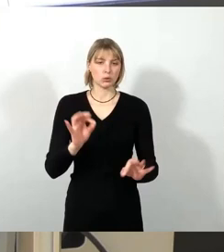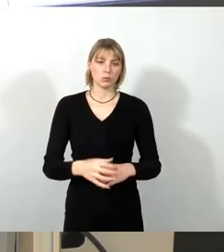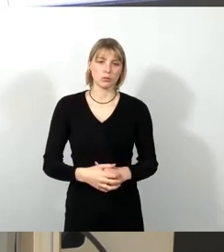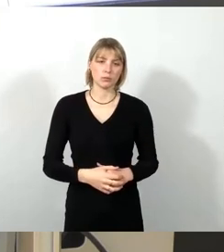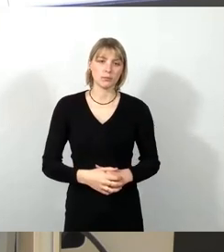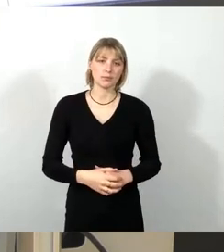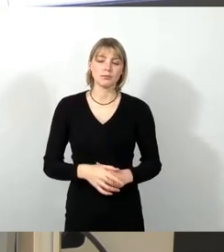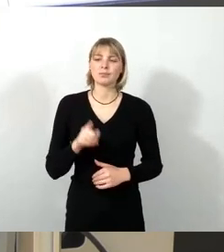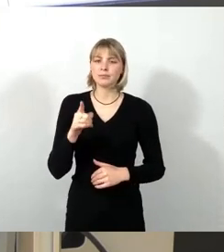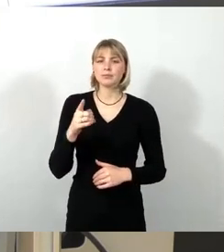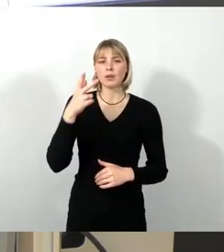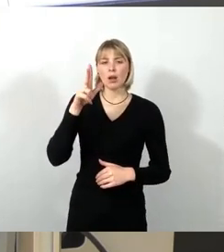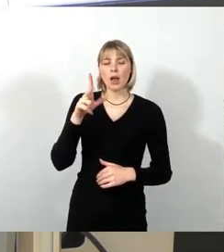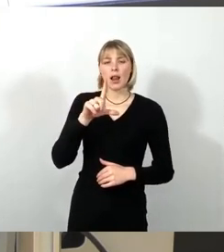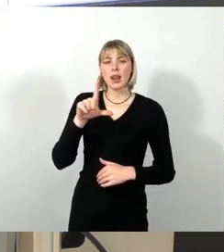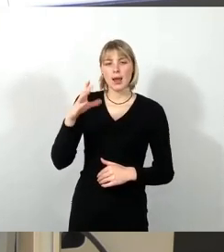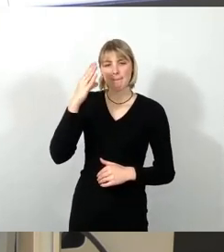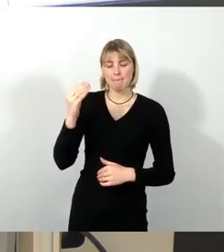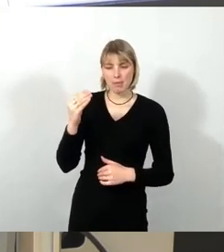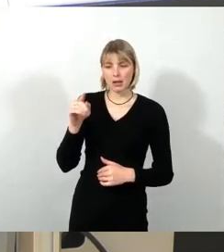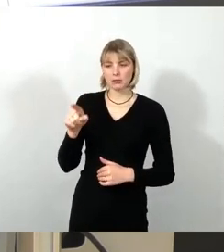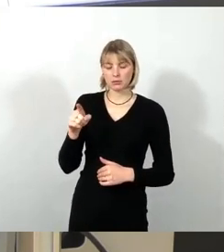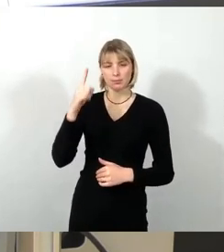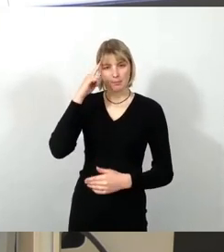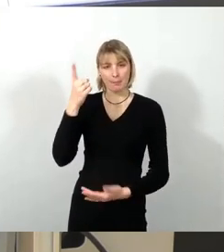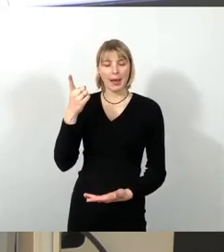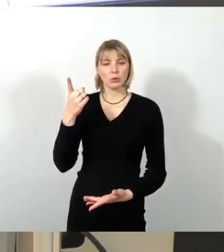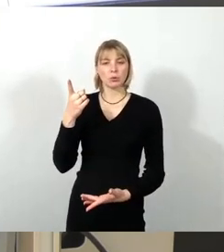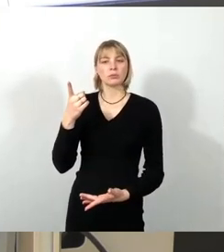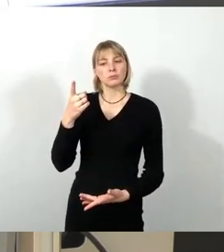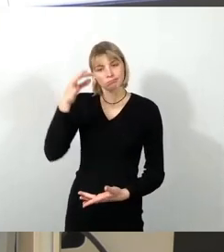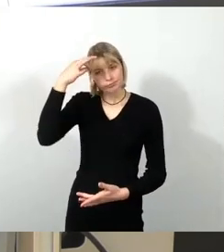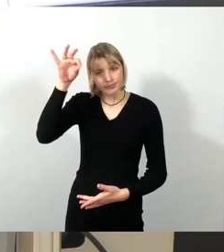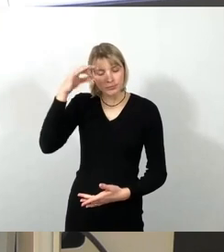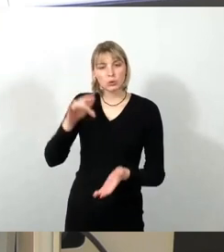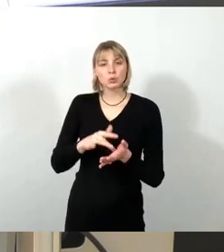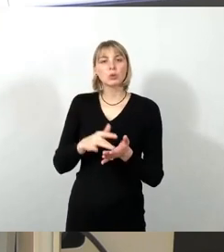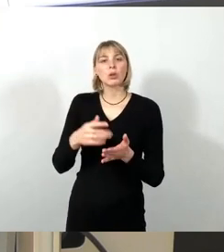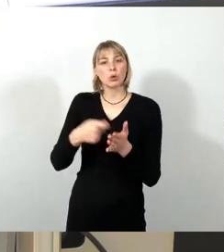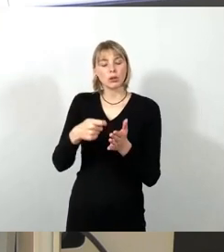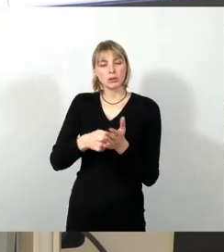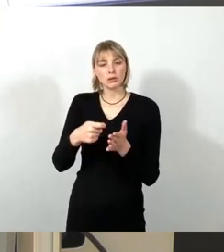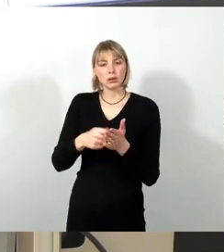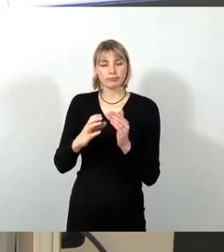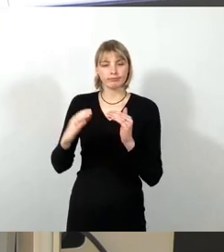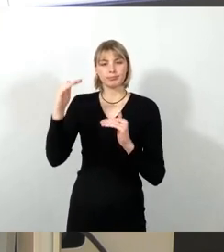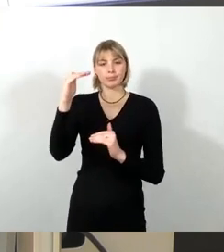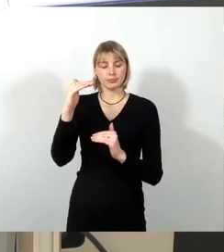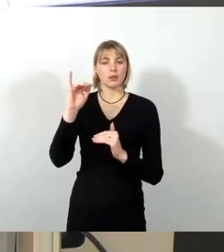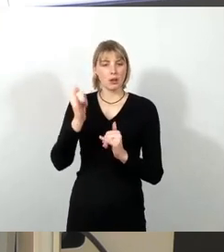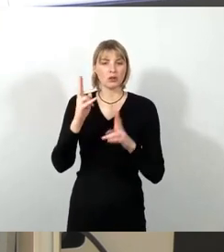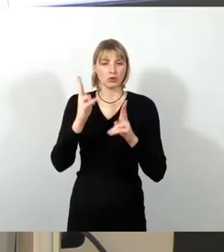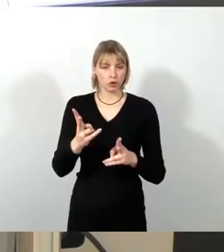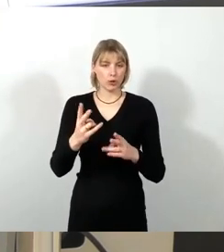Herr Lehmann. Ich teile nämlich Ihre Annahme, dass vermutlich Kostensteigerungen im Sozialen zu erwarten sind in den nächsten Jahren. Aber